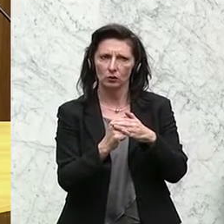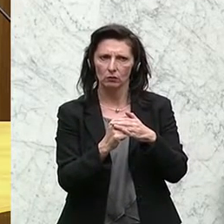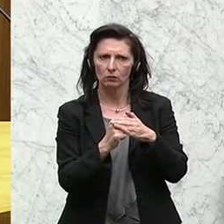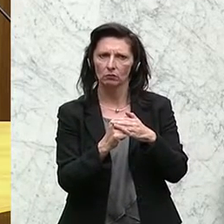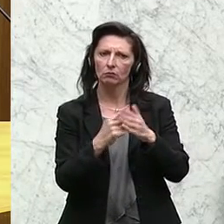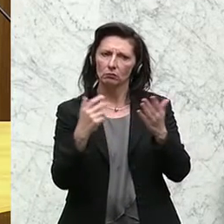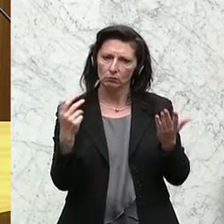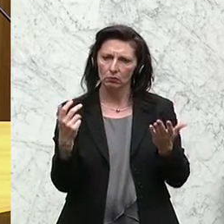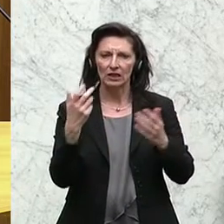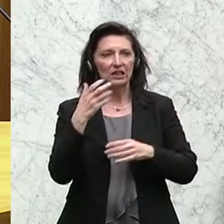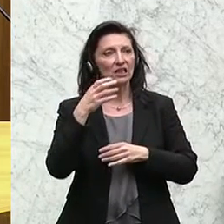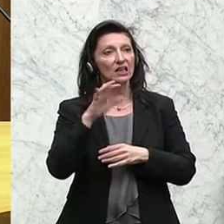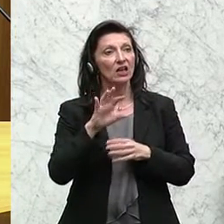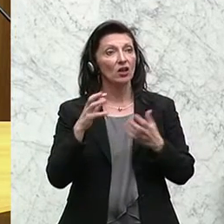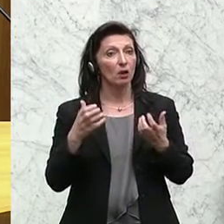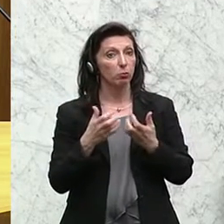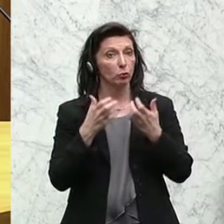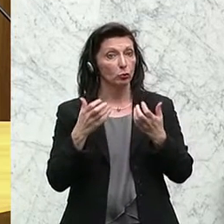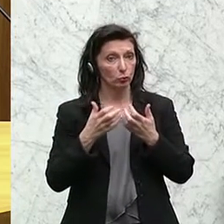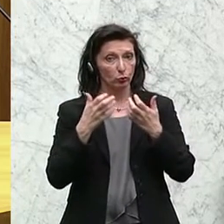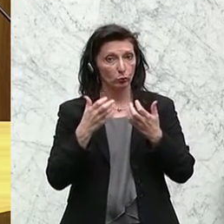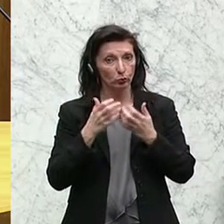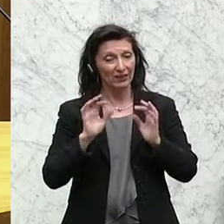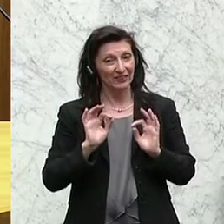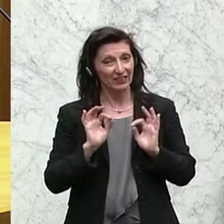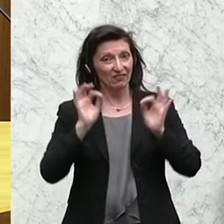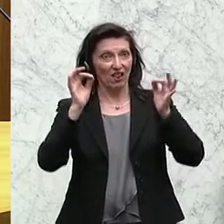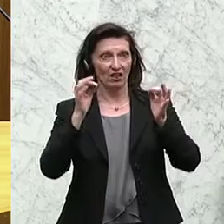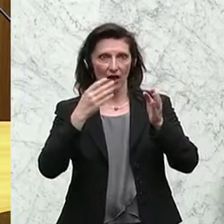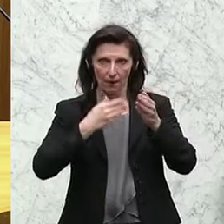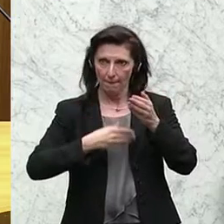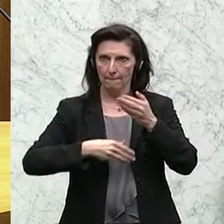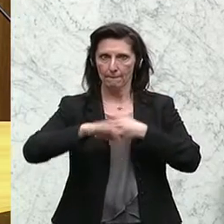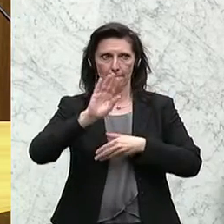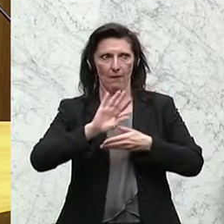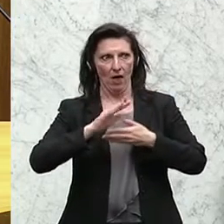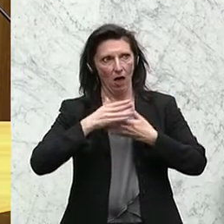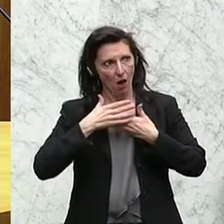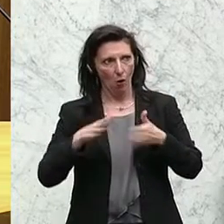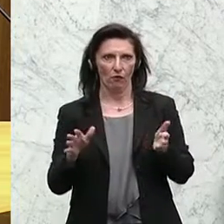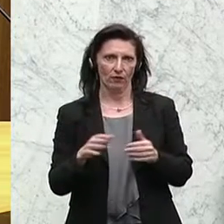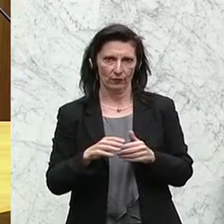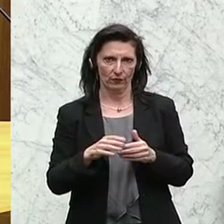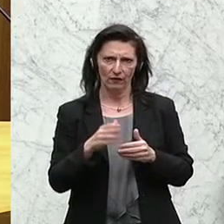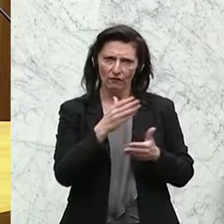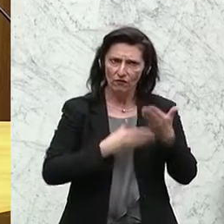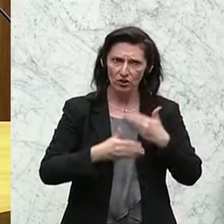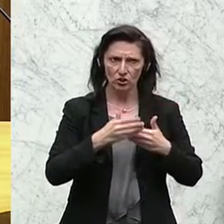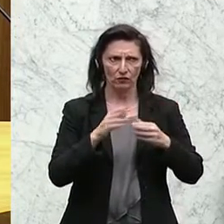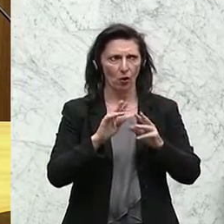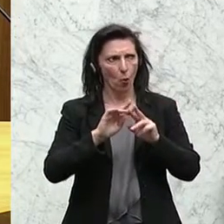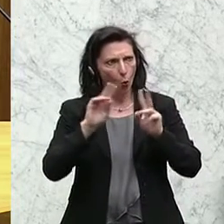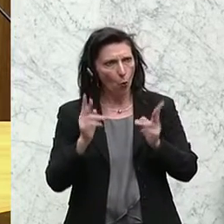unserer regionalen Produkte mehr in den Vordergrund rücken. Denn die Wirtschaft, die Umwelt und die